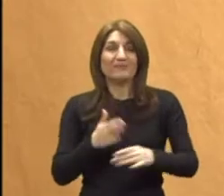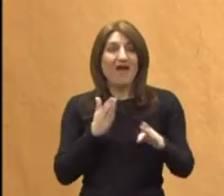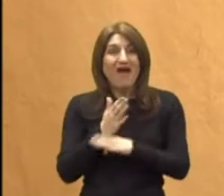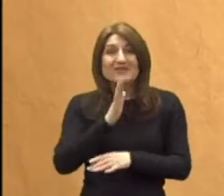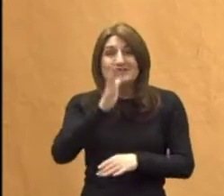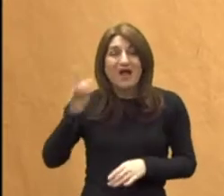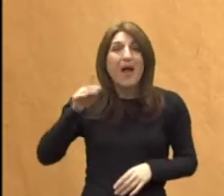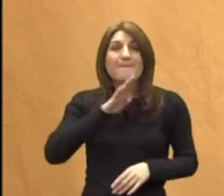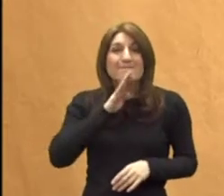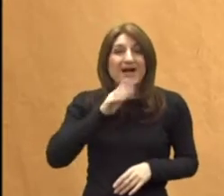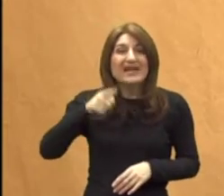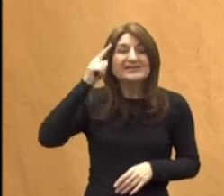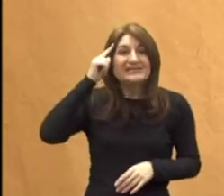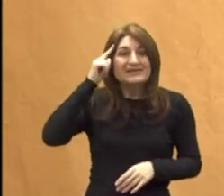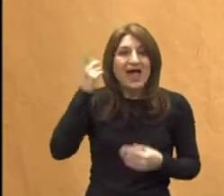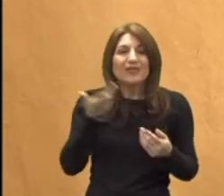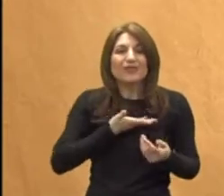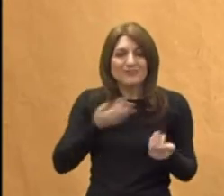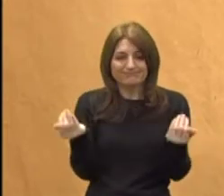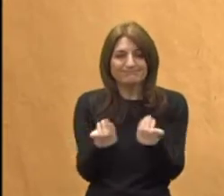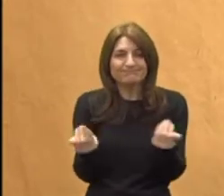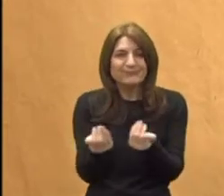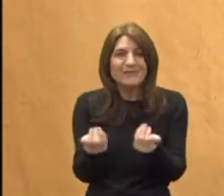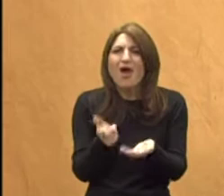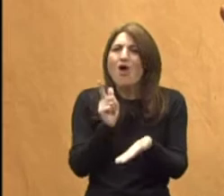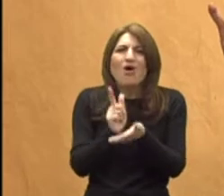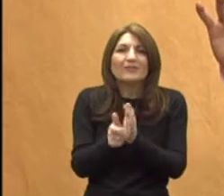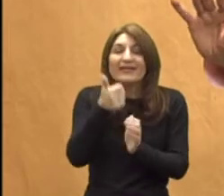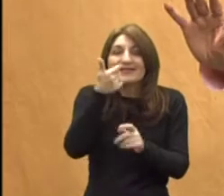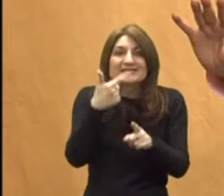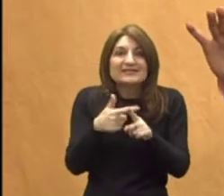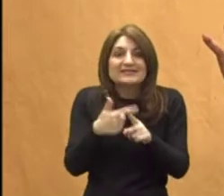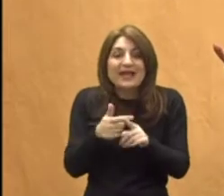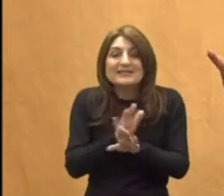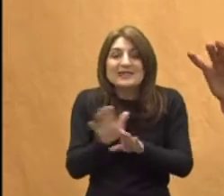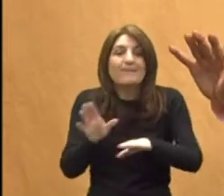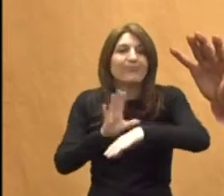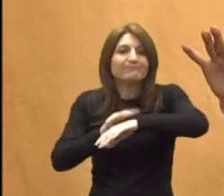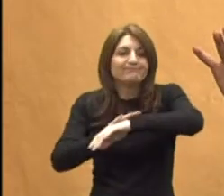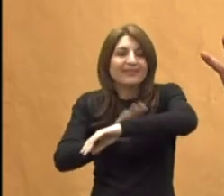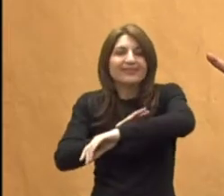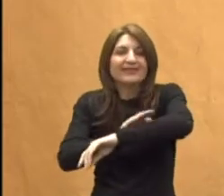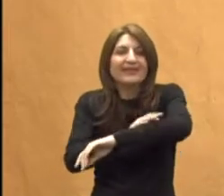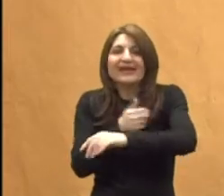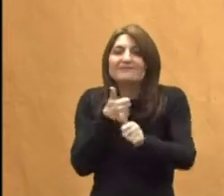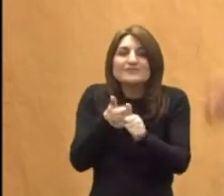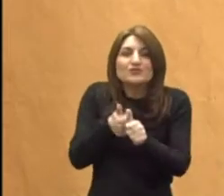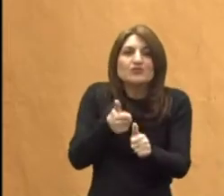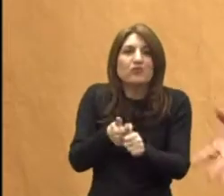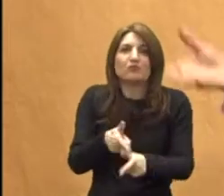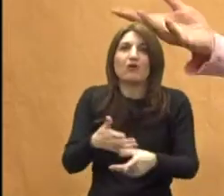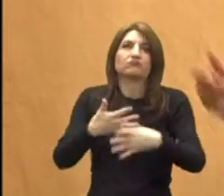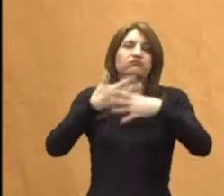znala djete, ono, malo djete, da bude s njim sat vremena da ga samo dodiruje i ništa drugo. Evo,